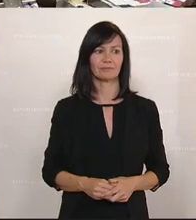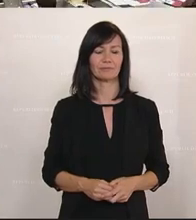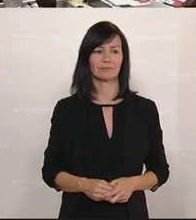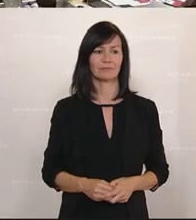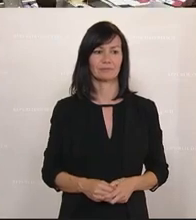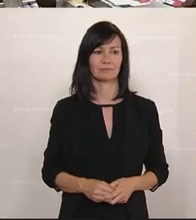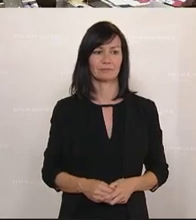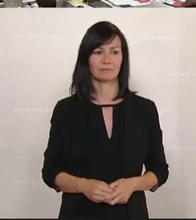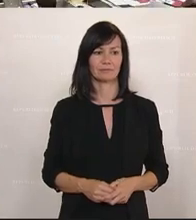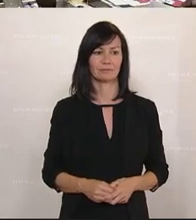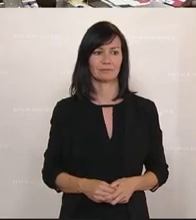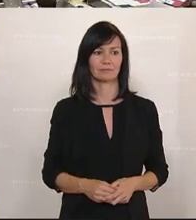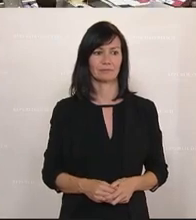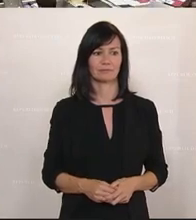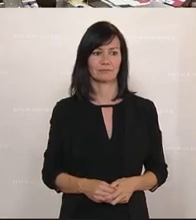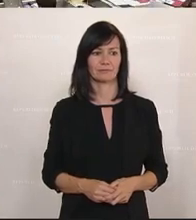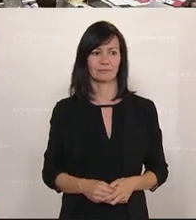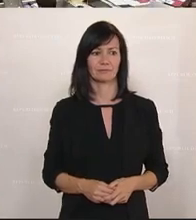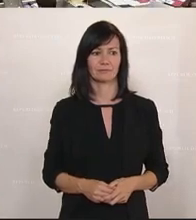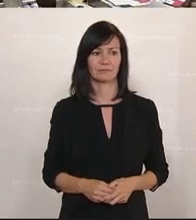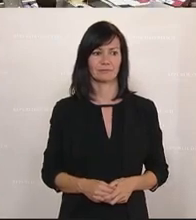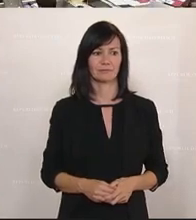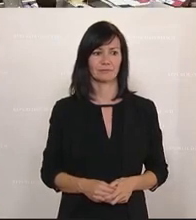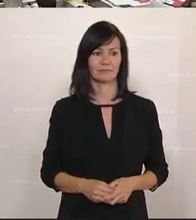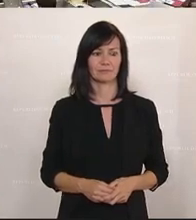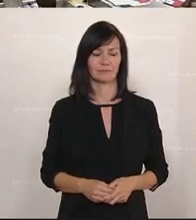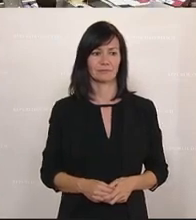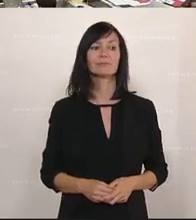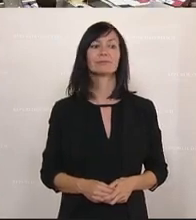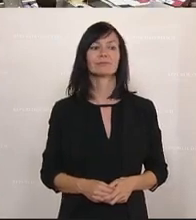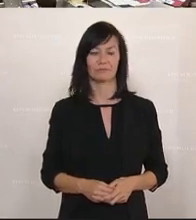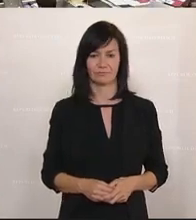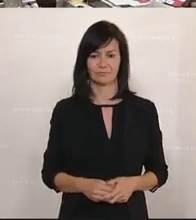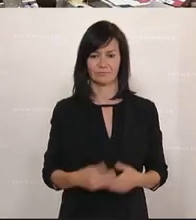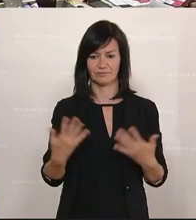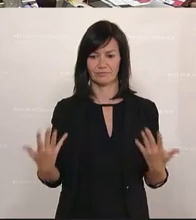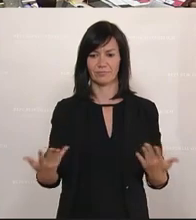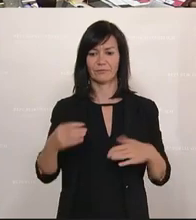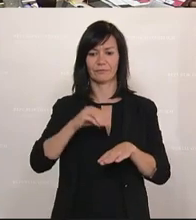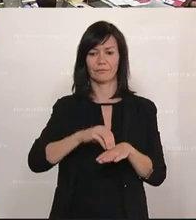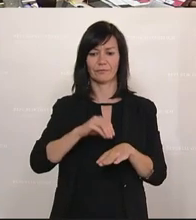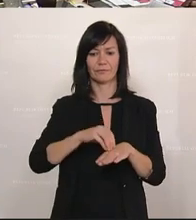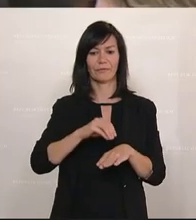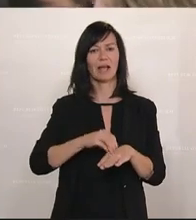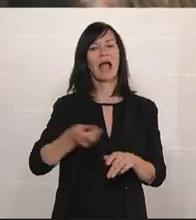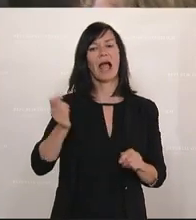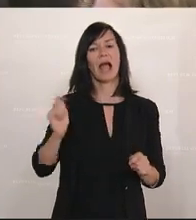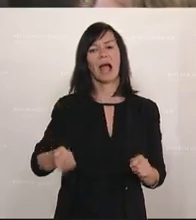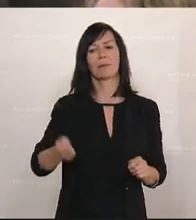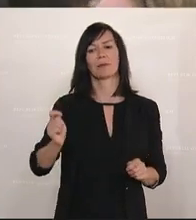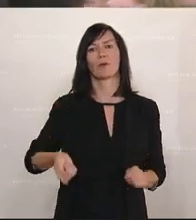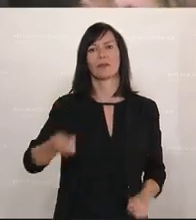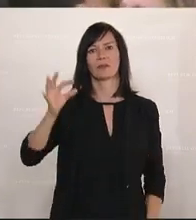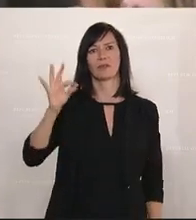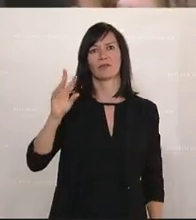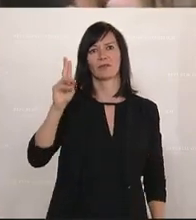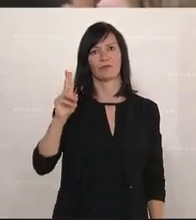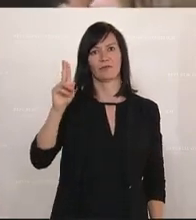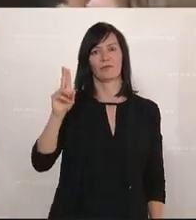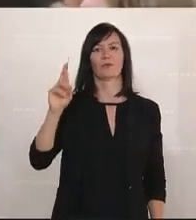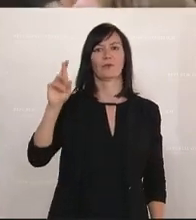ÖVP-Staatssekretärin Claudia Plakholm vertritt Bundeskanzler Karl Nehammer, der sich der dringlichen Anfrage heute nicht persönlich stellt.